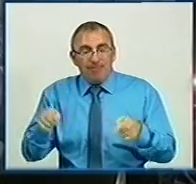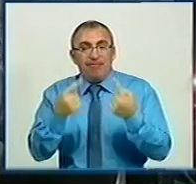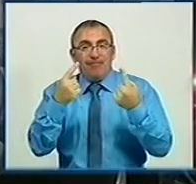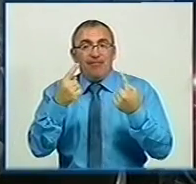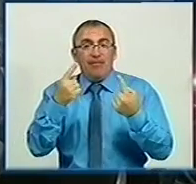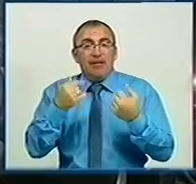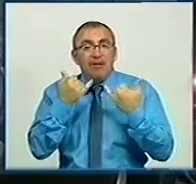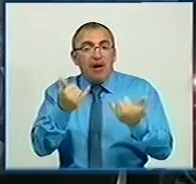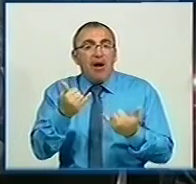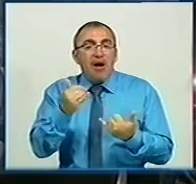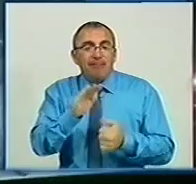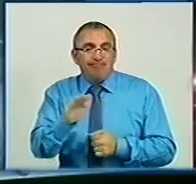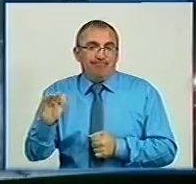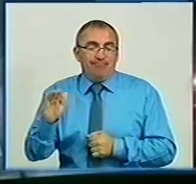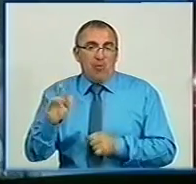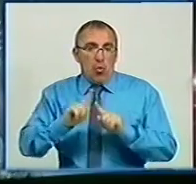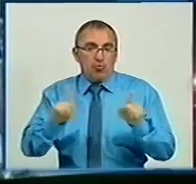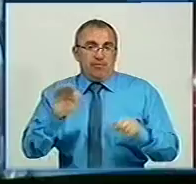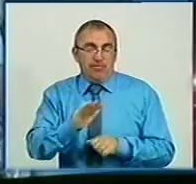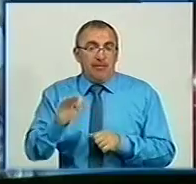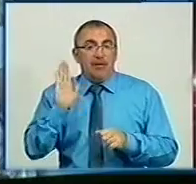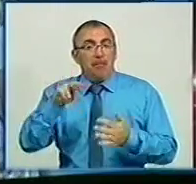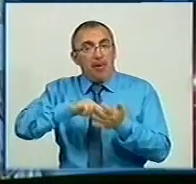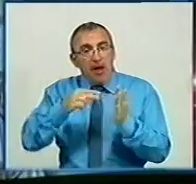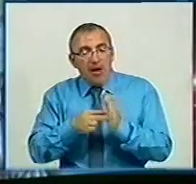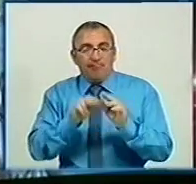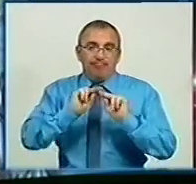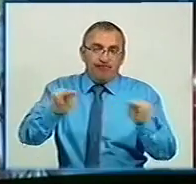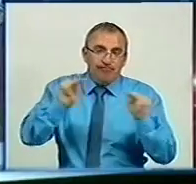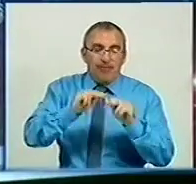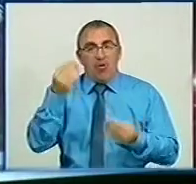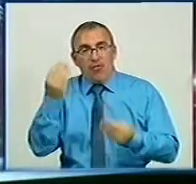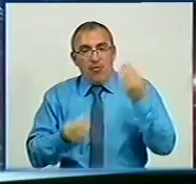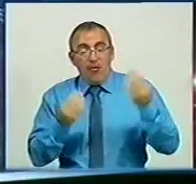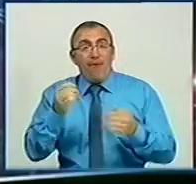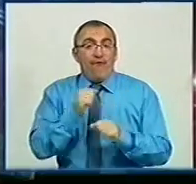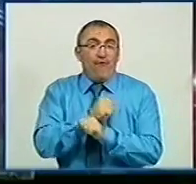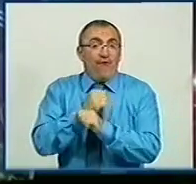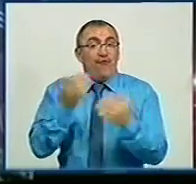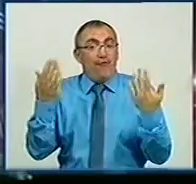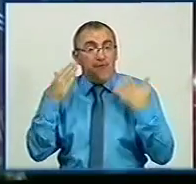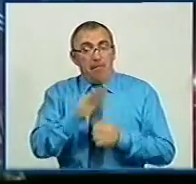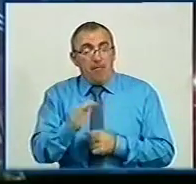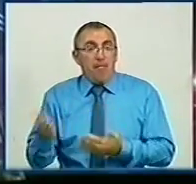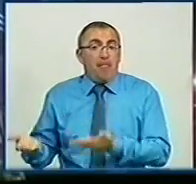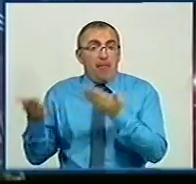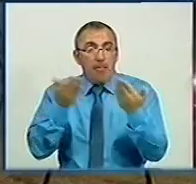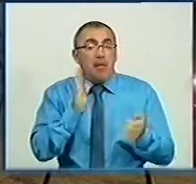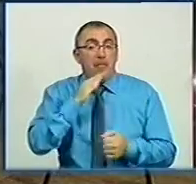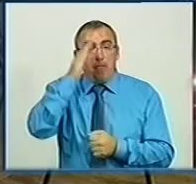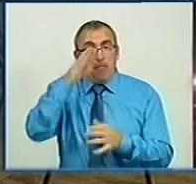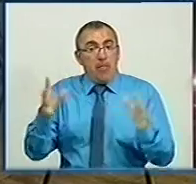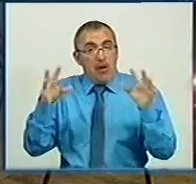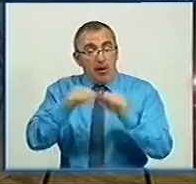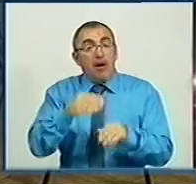канікули для особливих дітей. Заплановані екскурсії, майстер-класи і розваги. Відпочивати у таборі малечу запрошують разом з батьками.